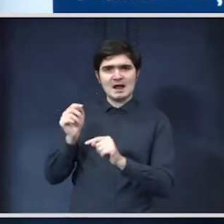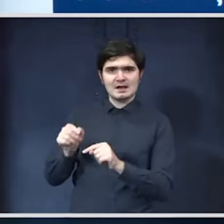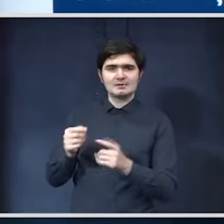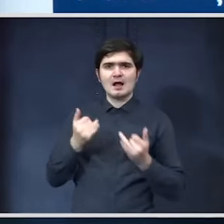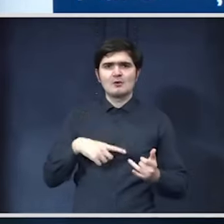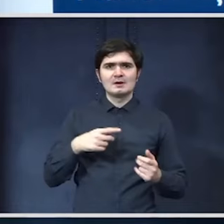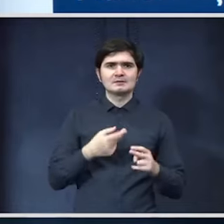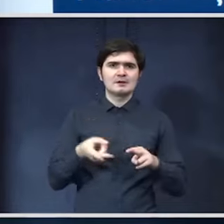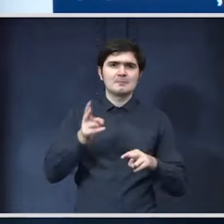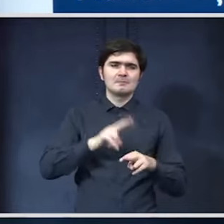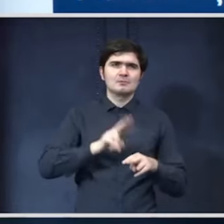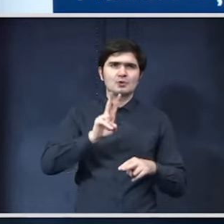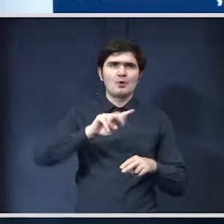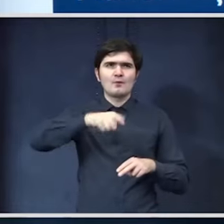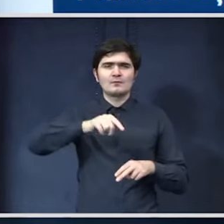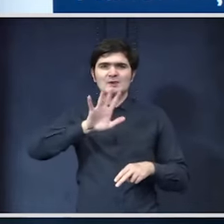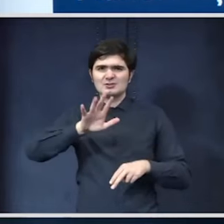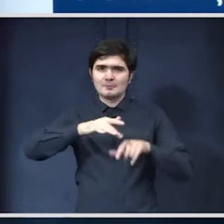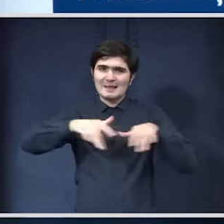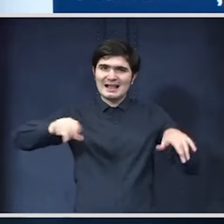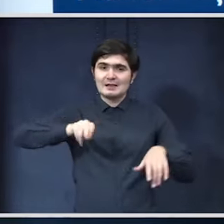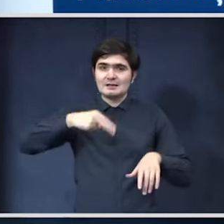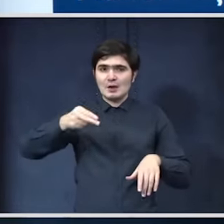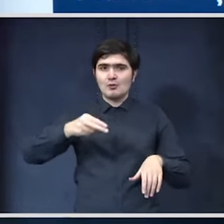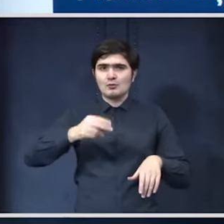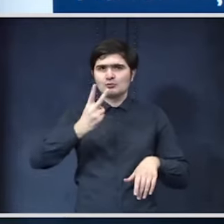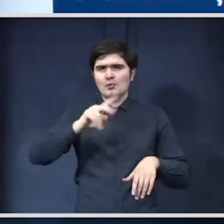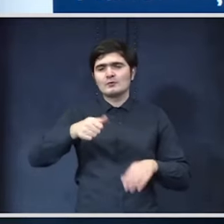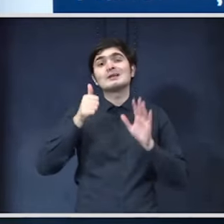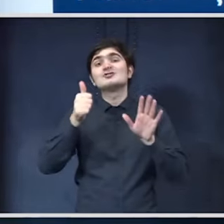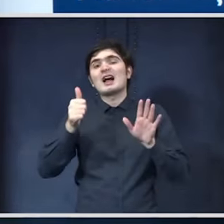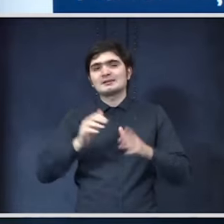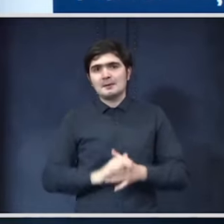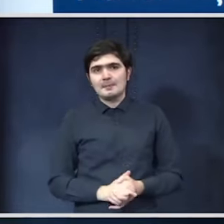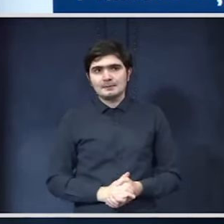Suntem la mai mult de 2,5 miliarde de euro de fapt 2,6 pardon